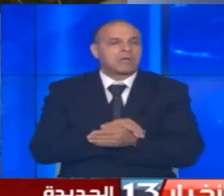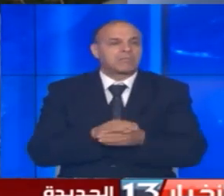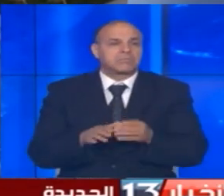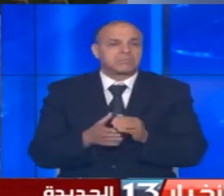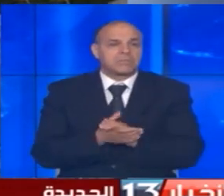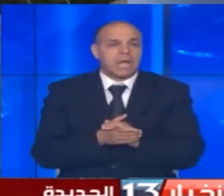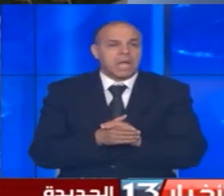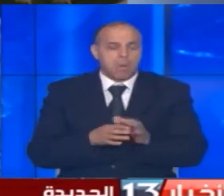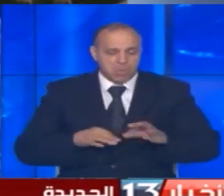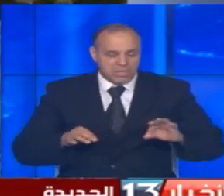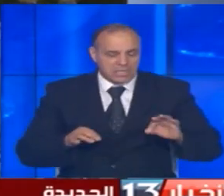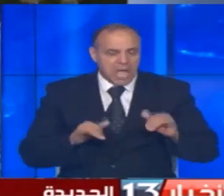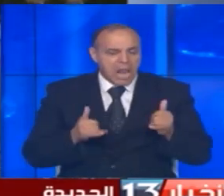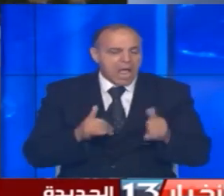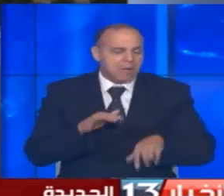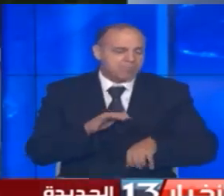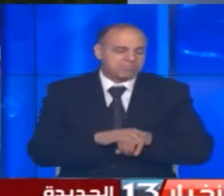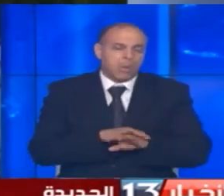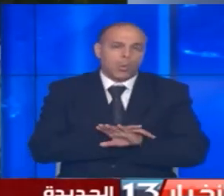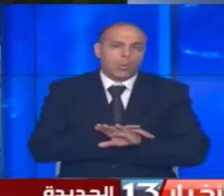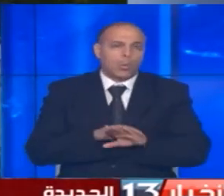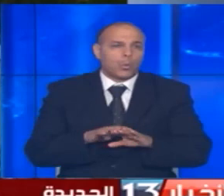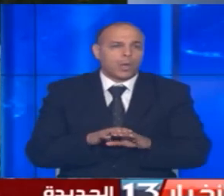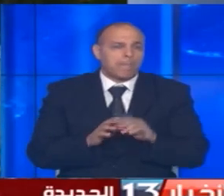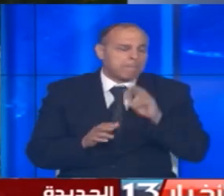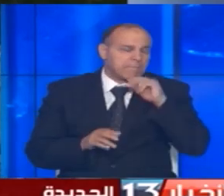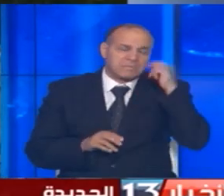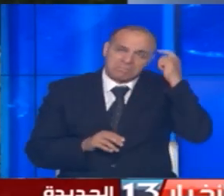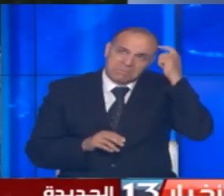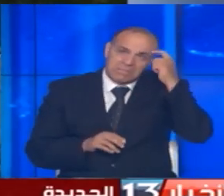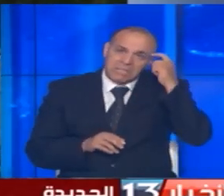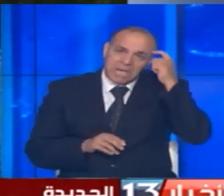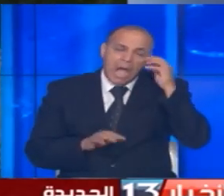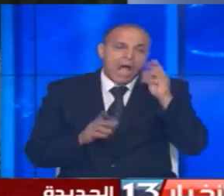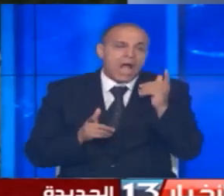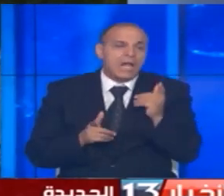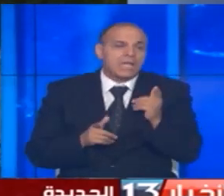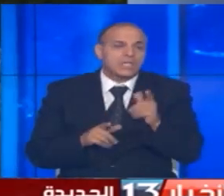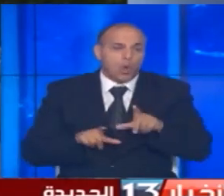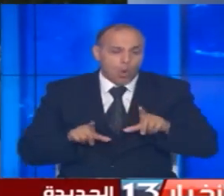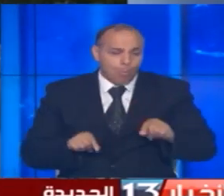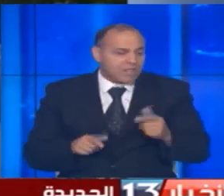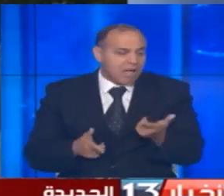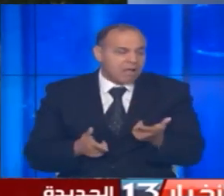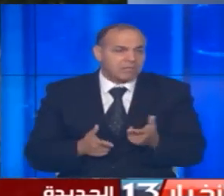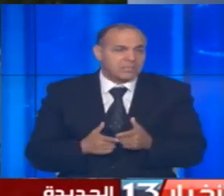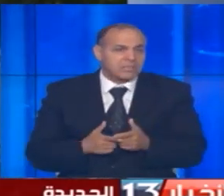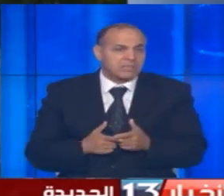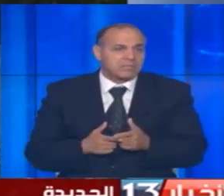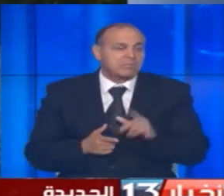انتزاه لما لا يعب لحد شاي مرات أنا قول لعليش حومتنا ما هيش كيف